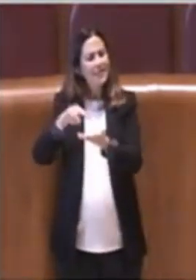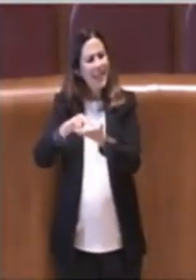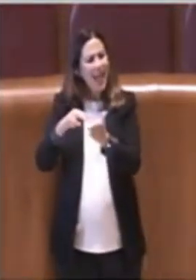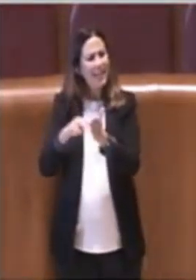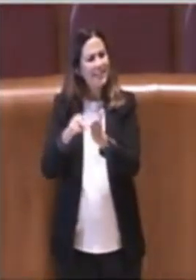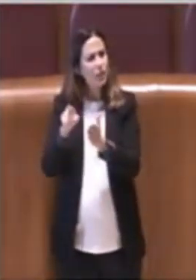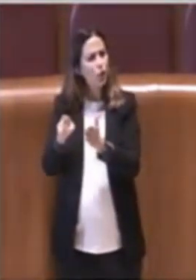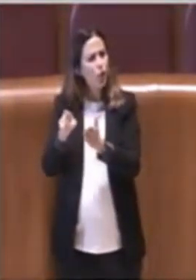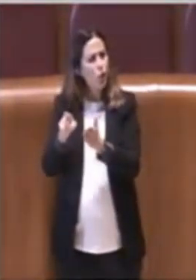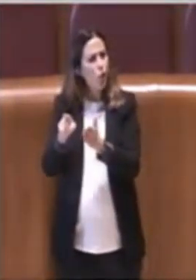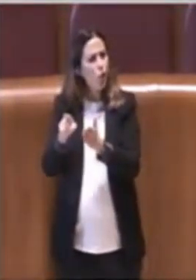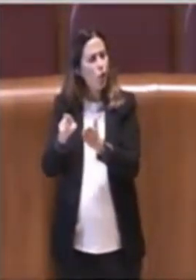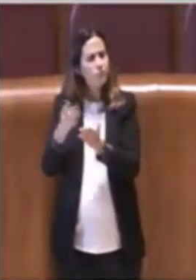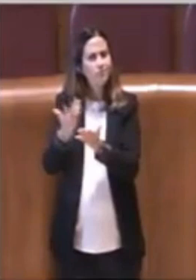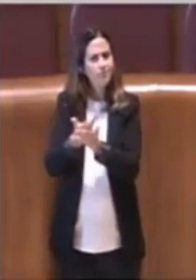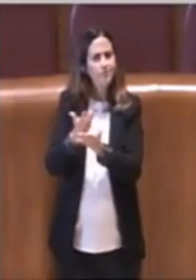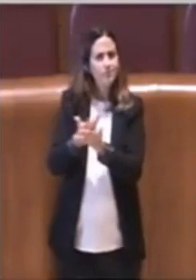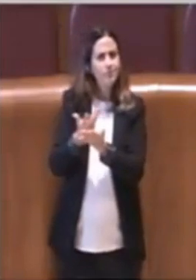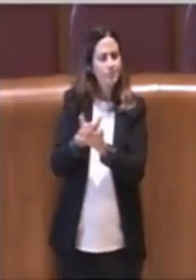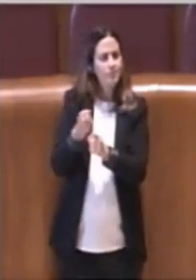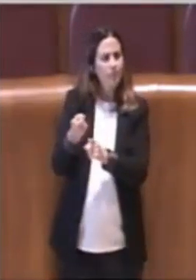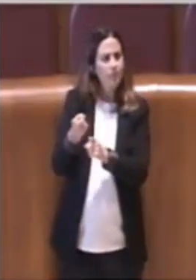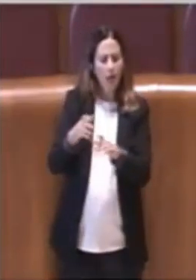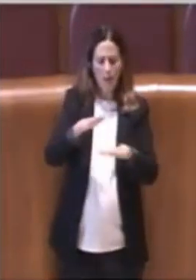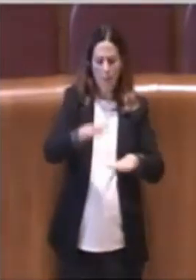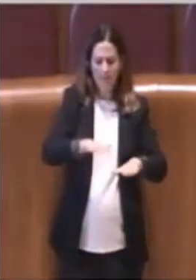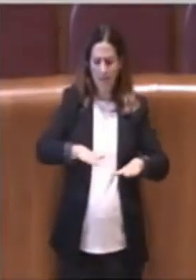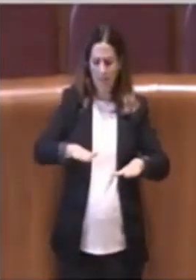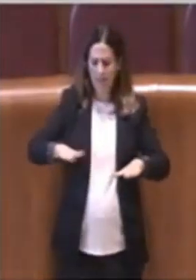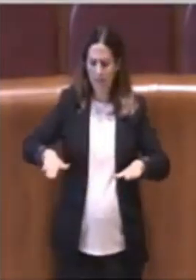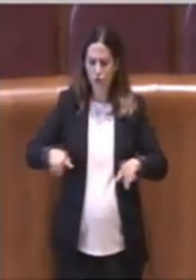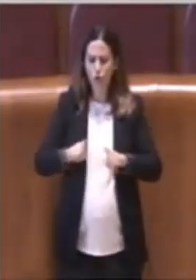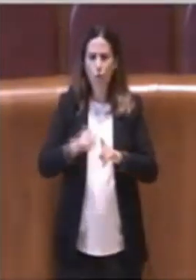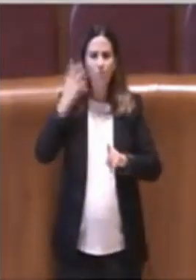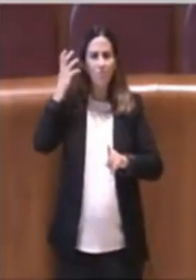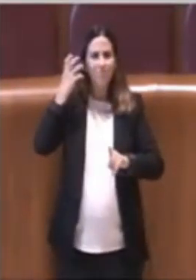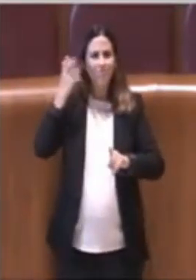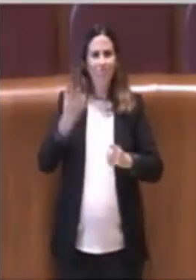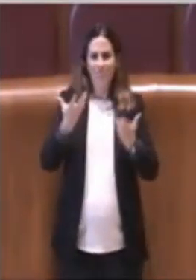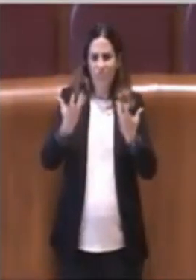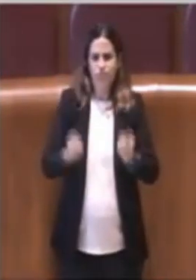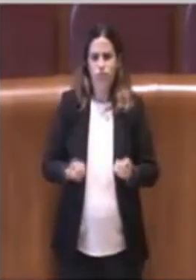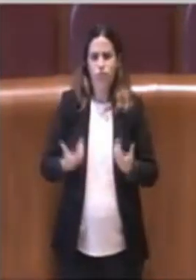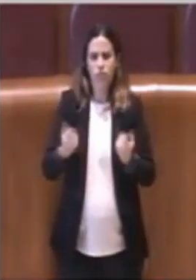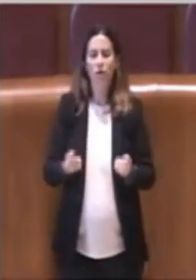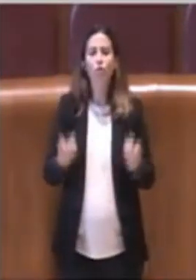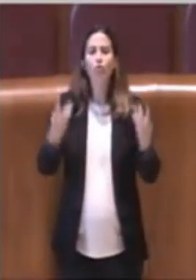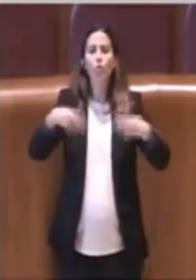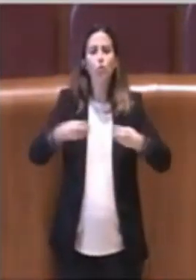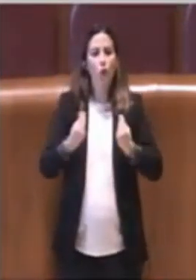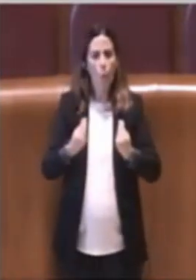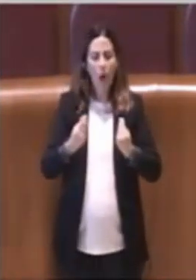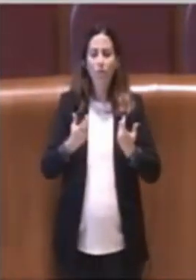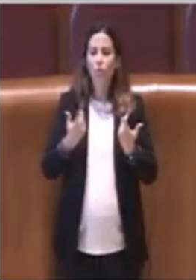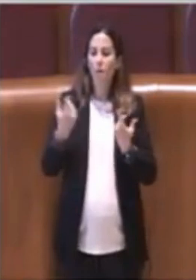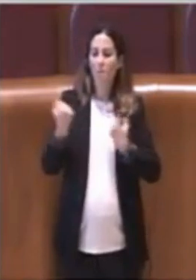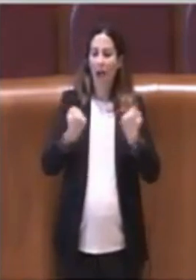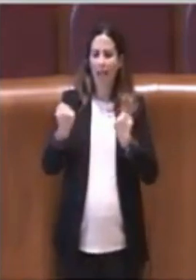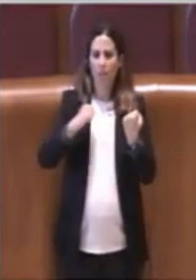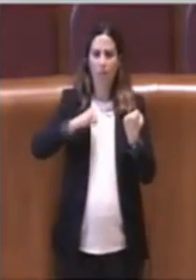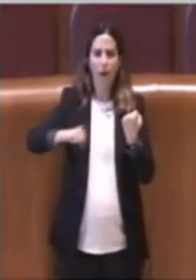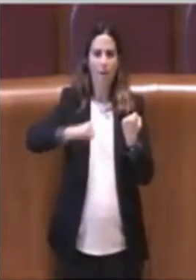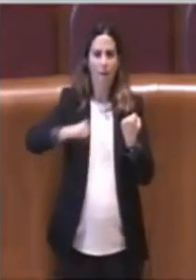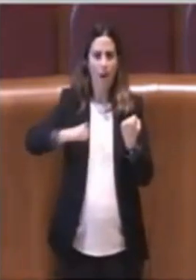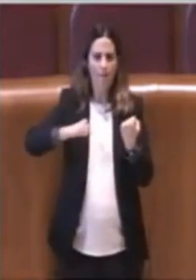pavimentazione fonoassorbente ha particolare valore quando la velocità delle macchine è particolarmente elevata però la questione è vera che